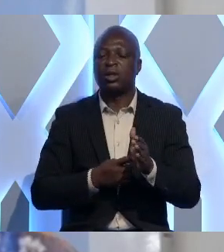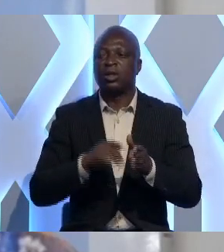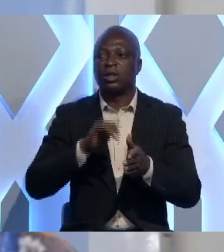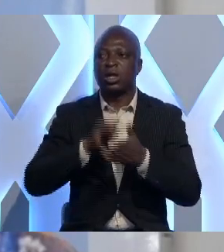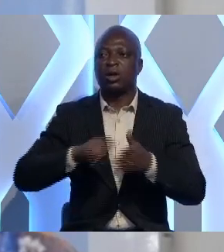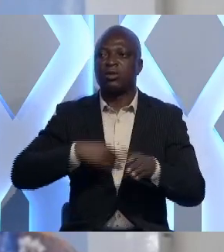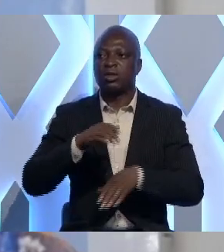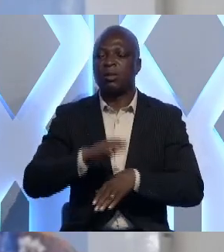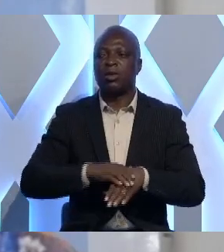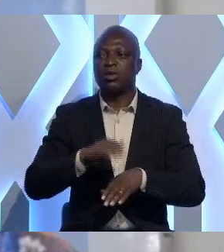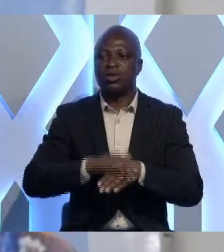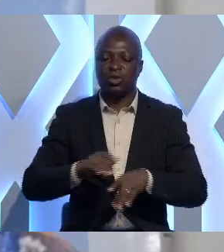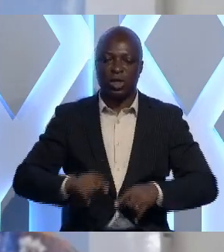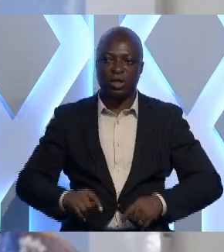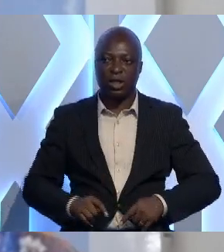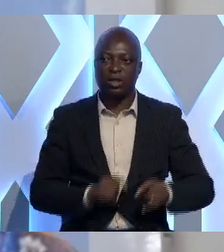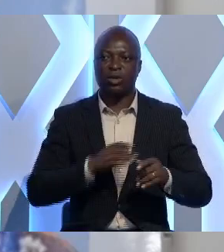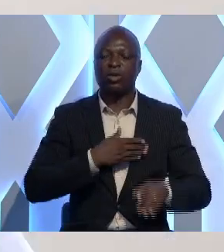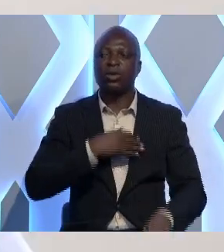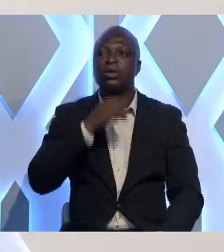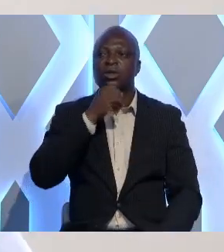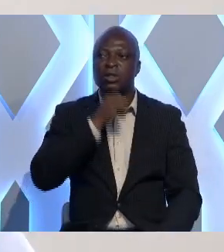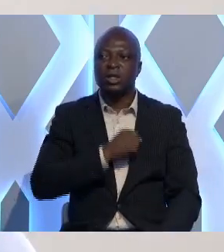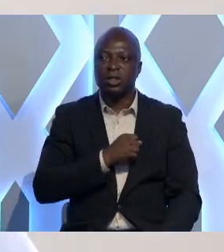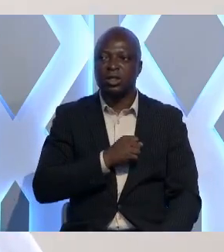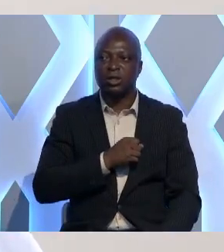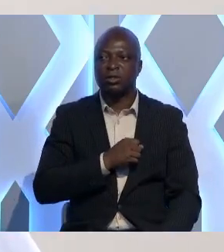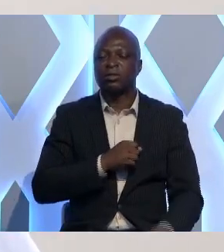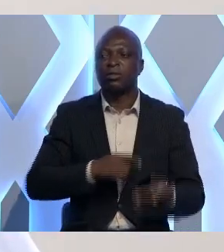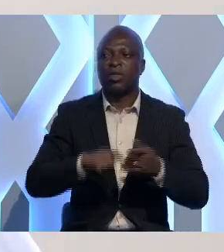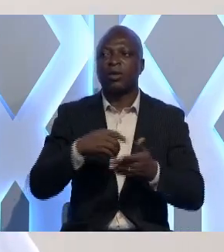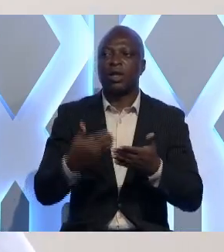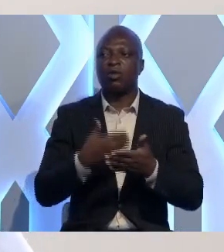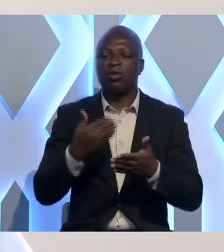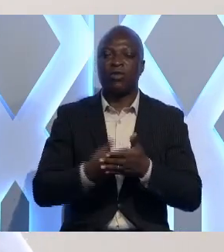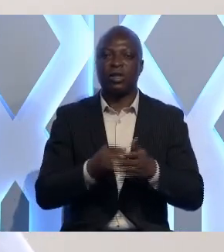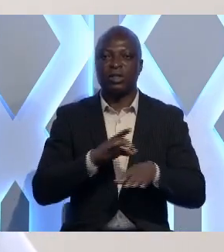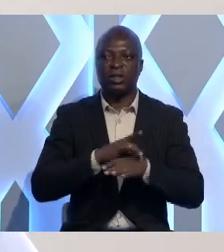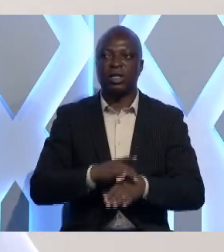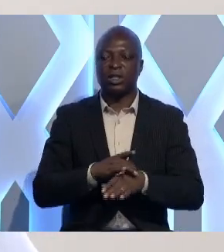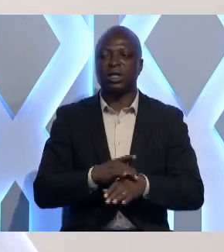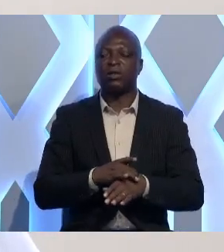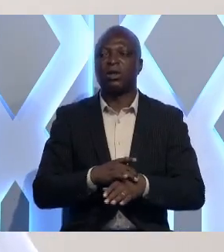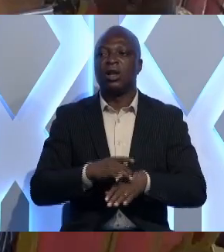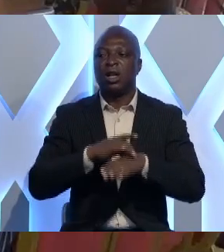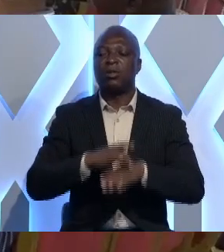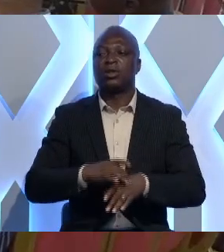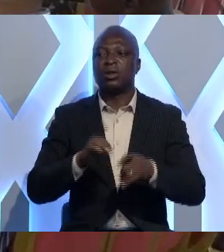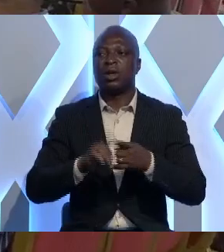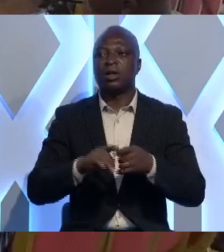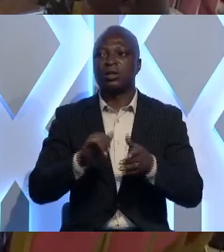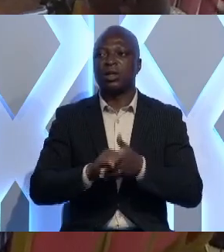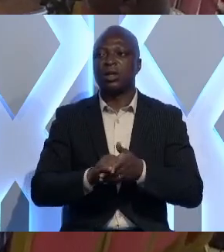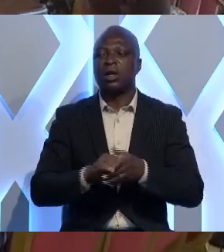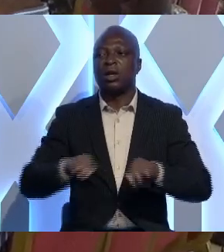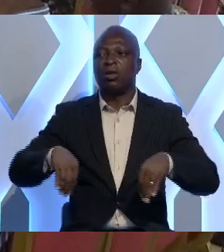ça que nous appelons sur les traces de nos ancêtres. Parmi les nouvelles initiatives l'alibation à la Fanti et l